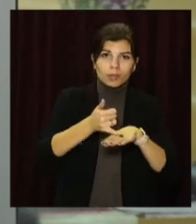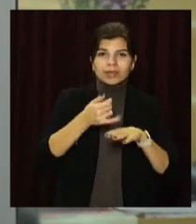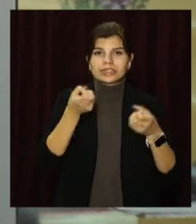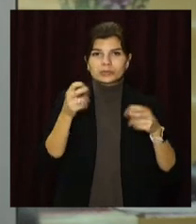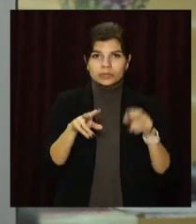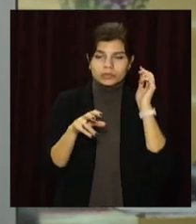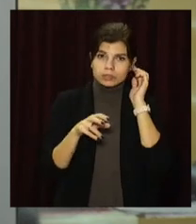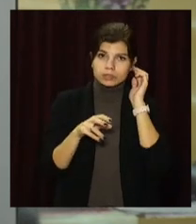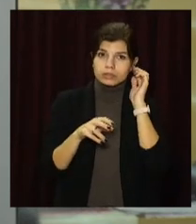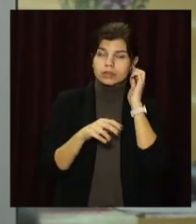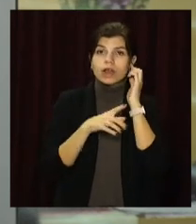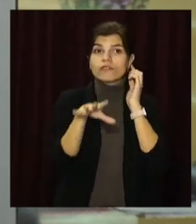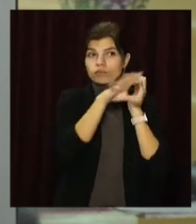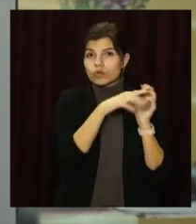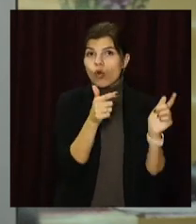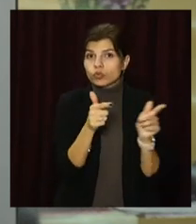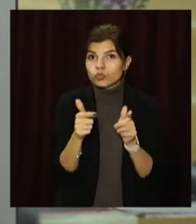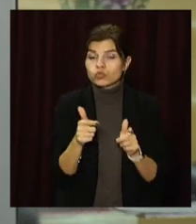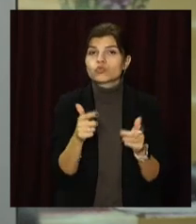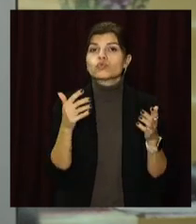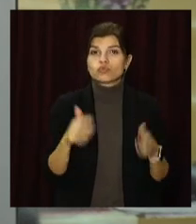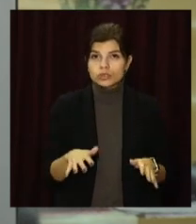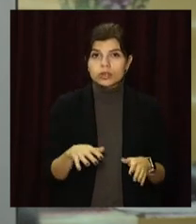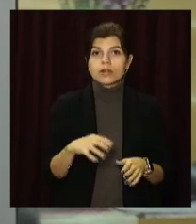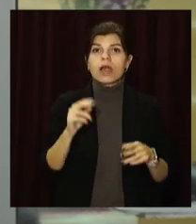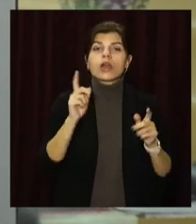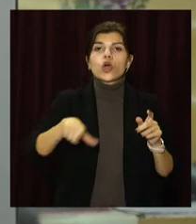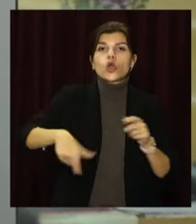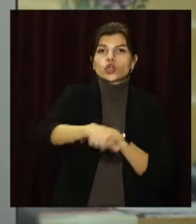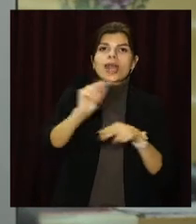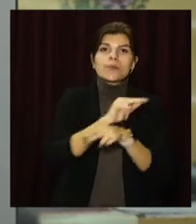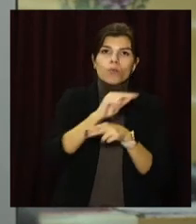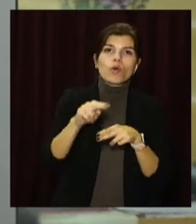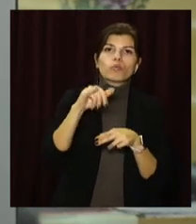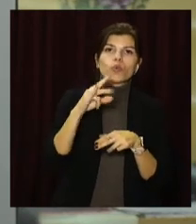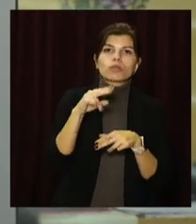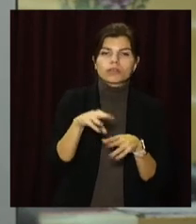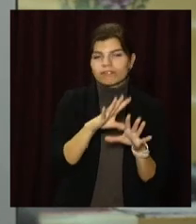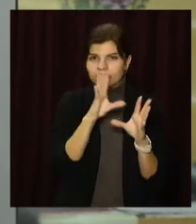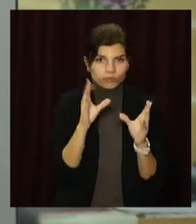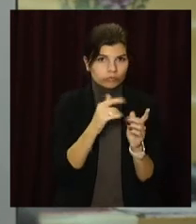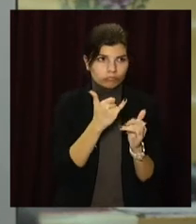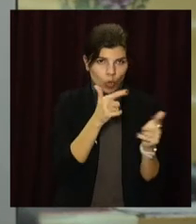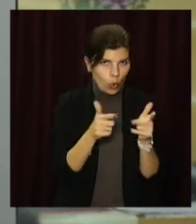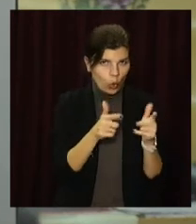Меліоративному, де дислокується один із дорожньоремонтних пунктів, побував наш Олександр Тущенко.